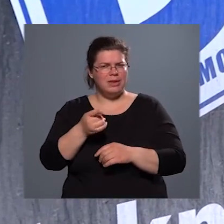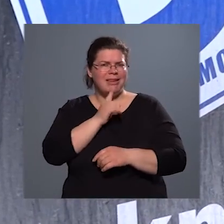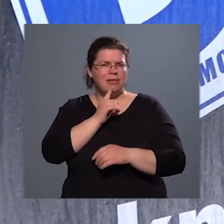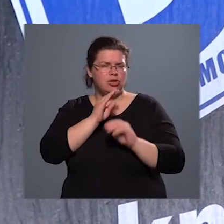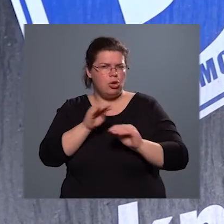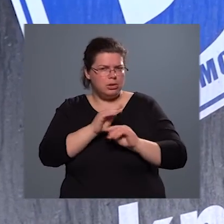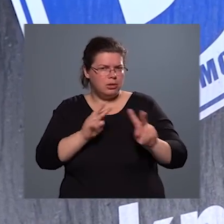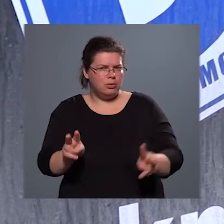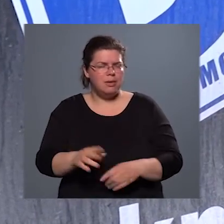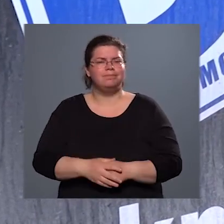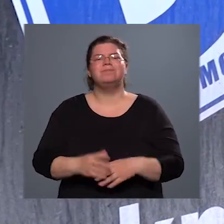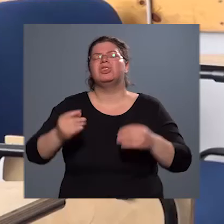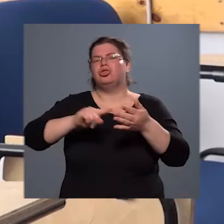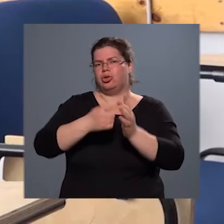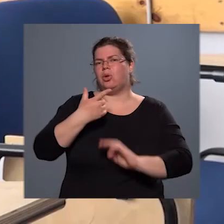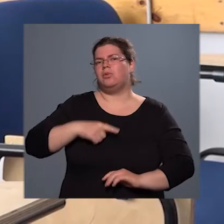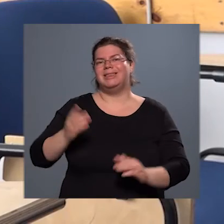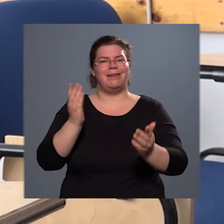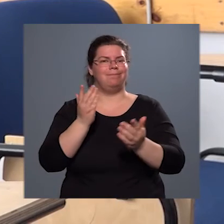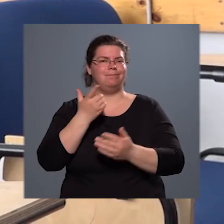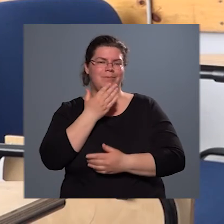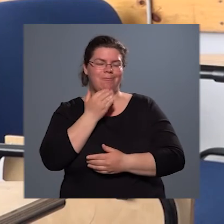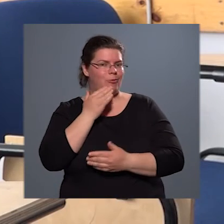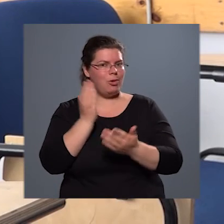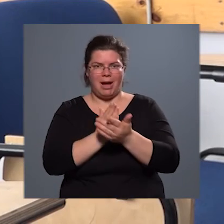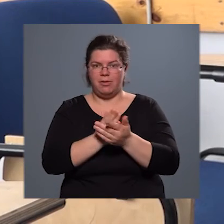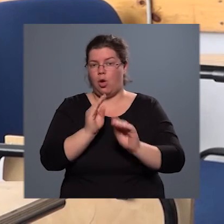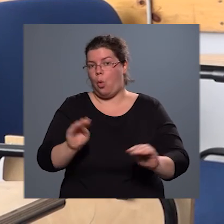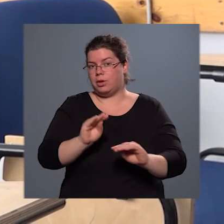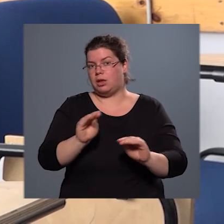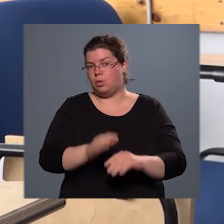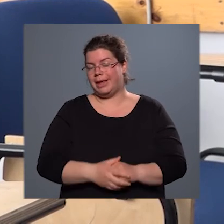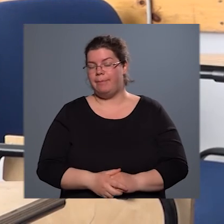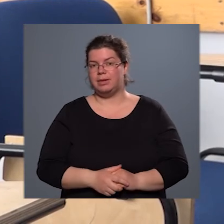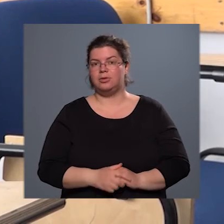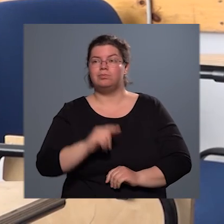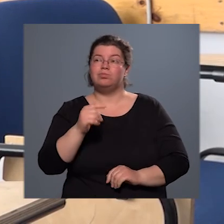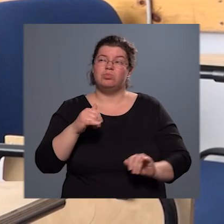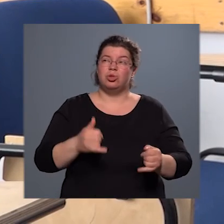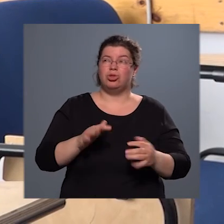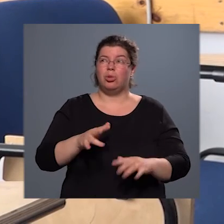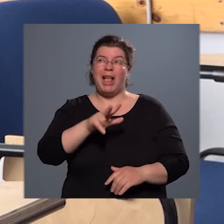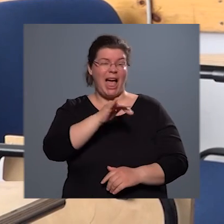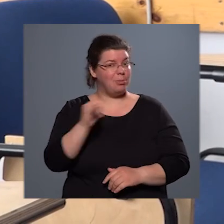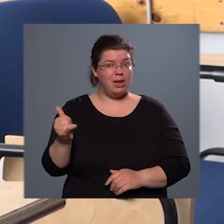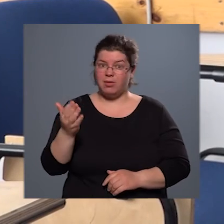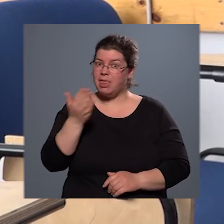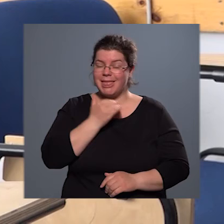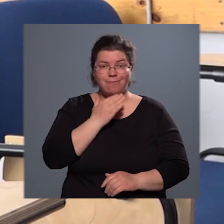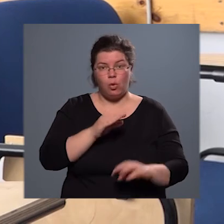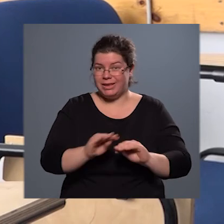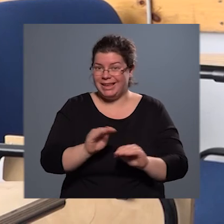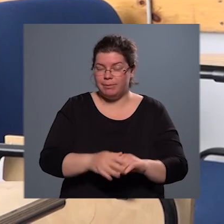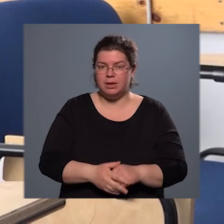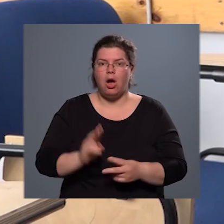Sokszor volt, hogy nem volt megfelelő oktatóképzés, most is kb. három éve nincs képzés. Tehát akik